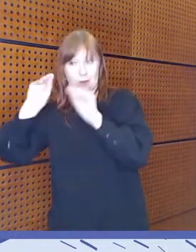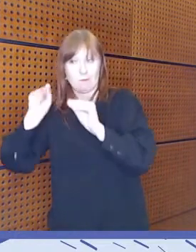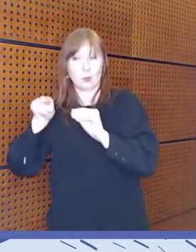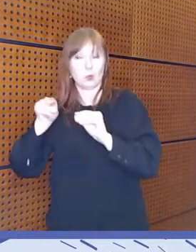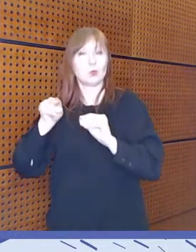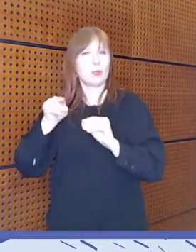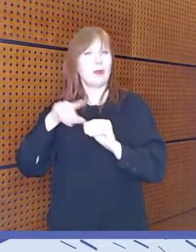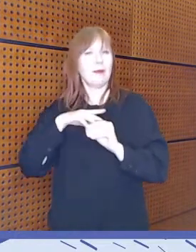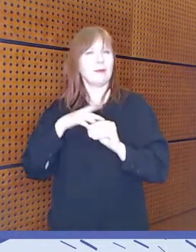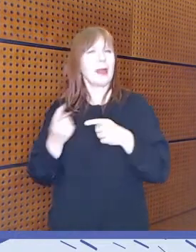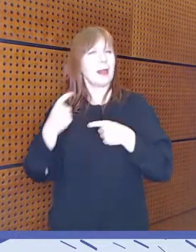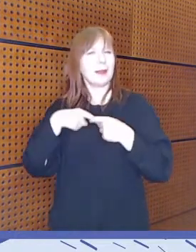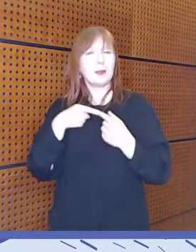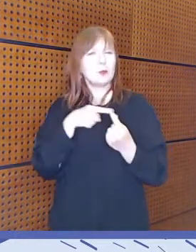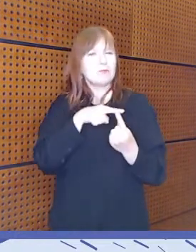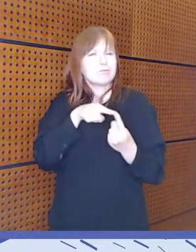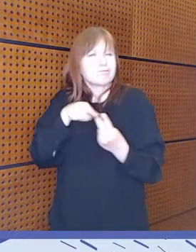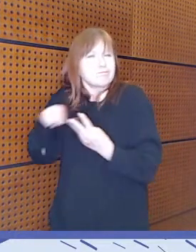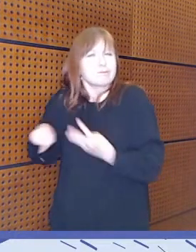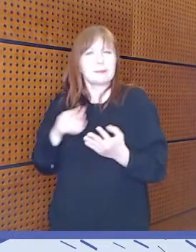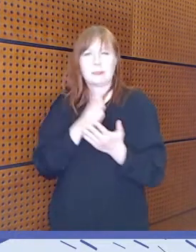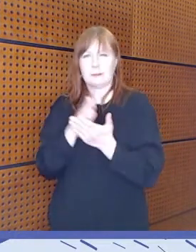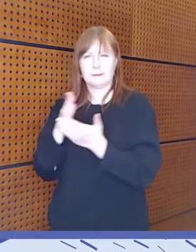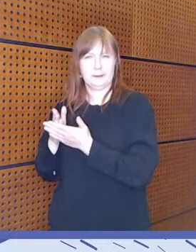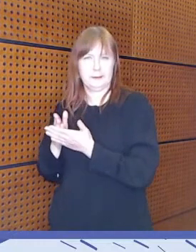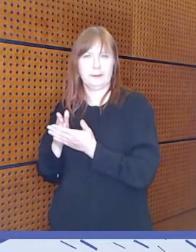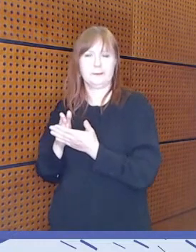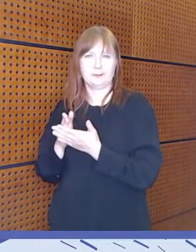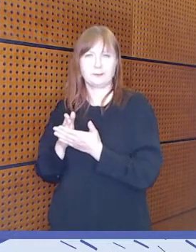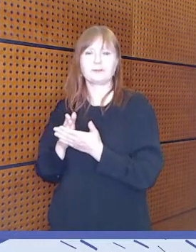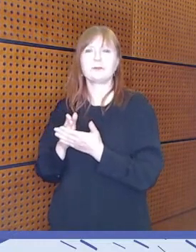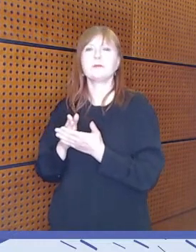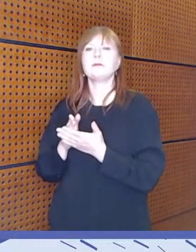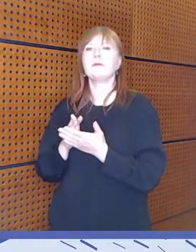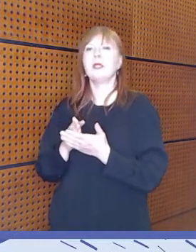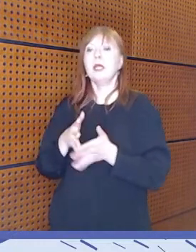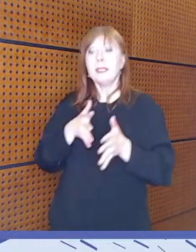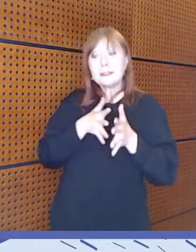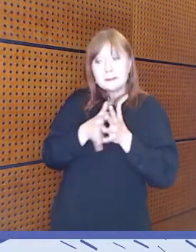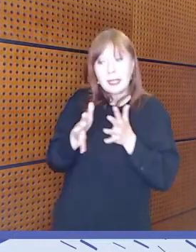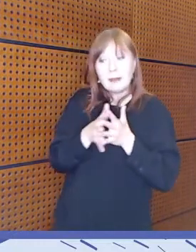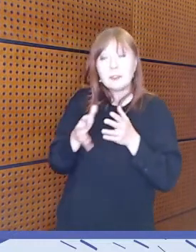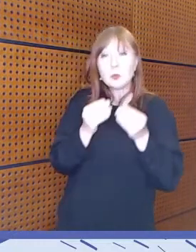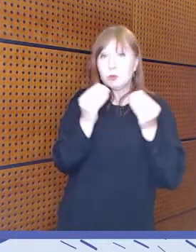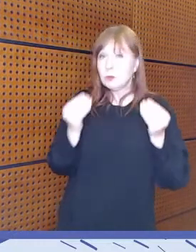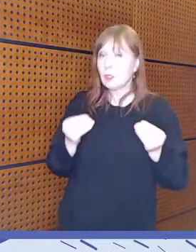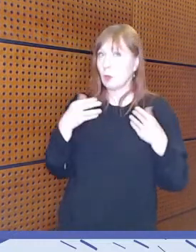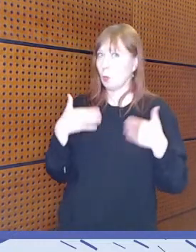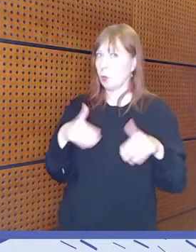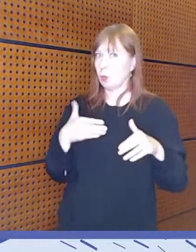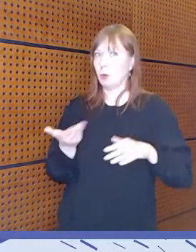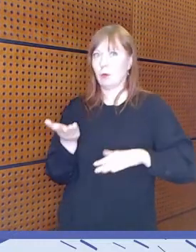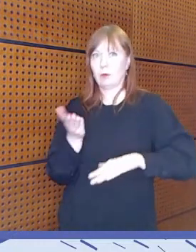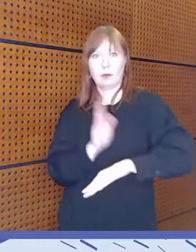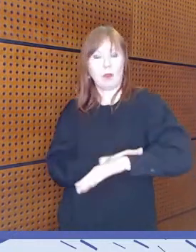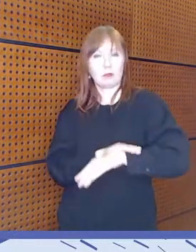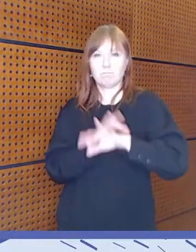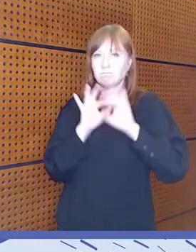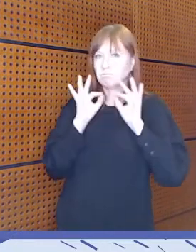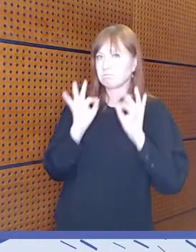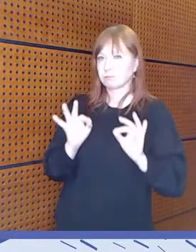asia. Selvityksessä pureudutaan mun mielestä todella taitavasti tämän